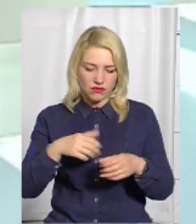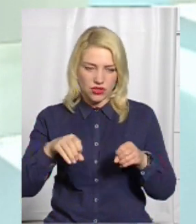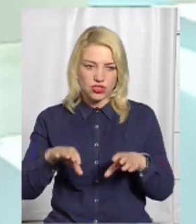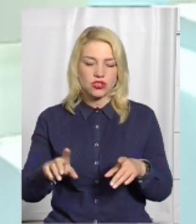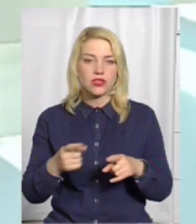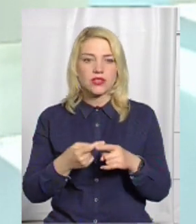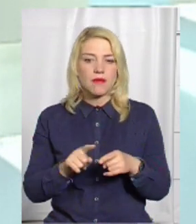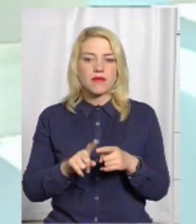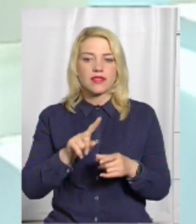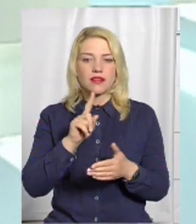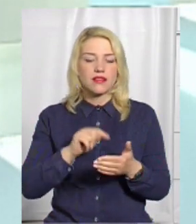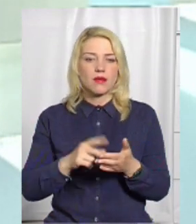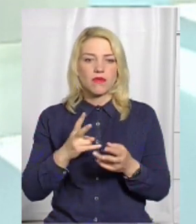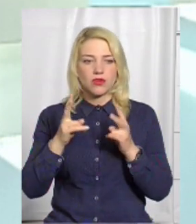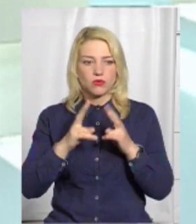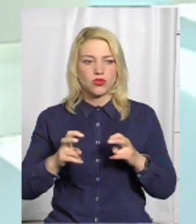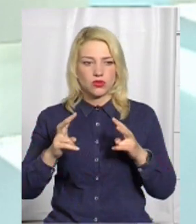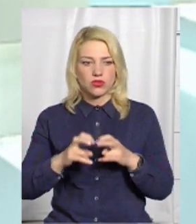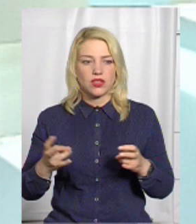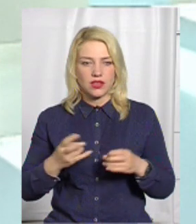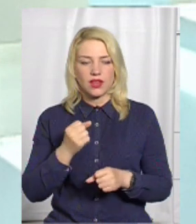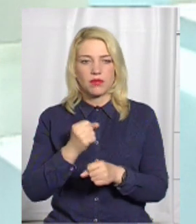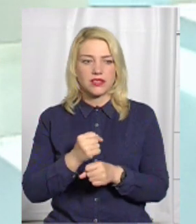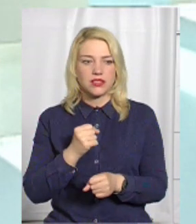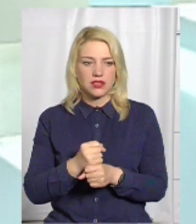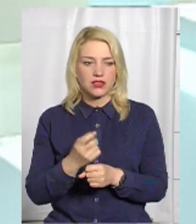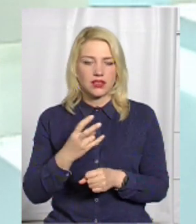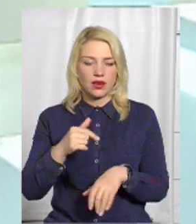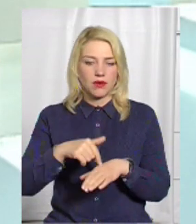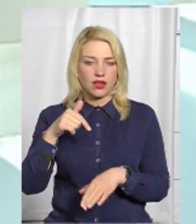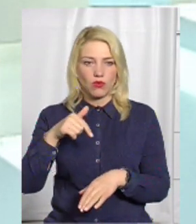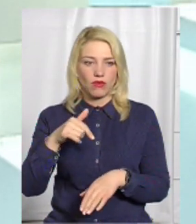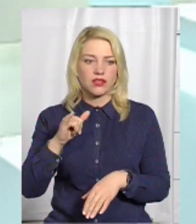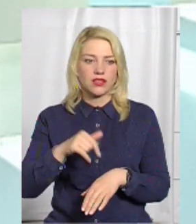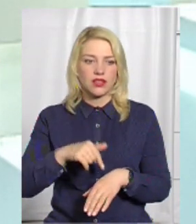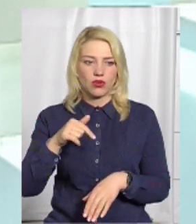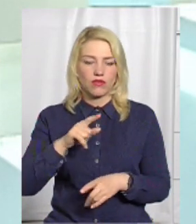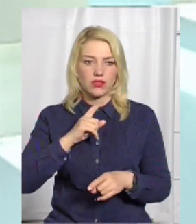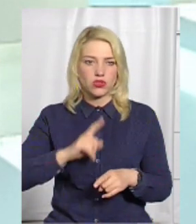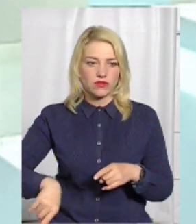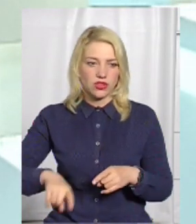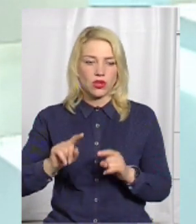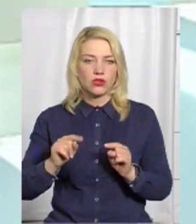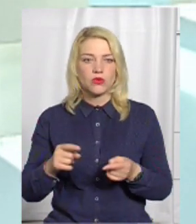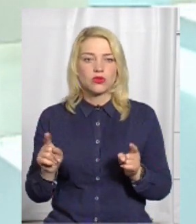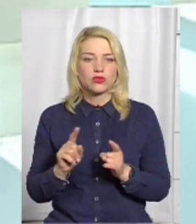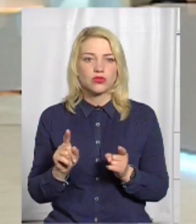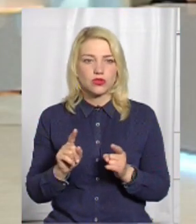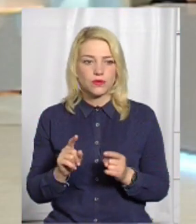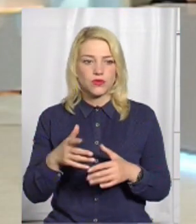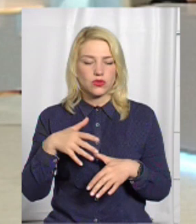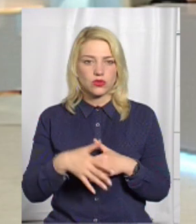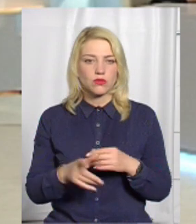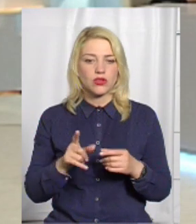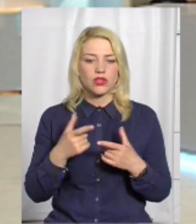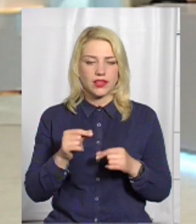що таке питання має бути досліджене. Треба діяти? Так. Треба реагувати, і реагувати дуже швидко, тому що, ну,